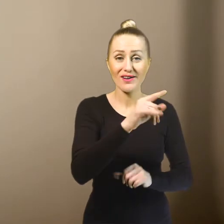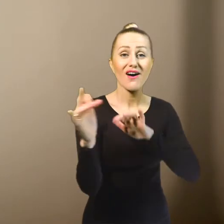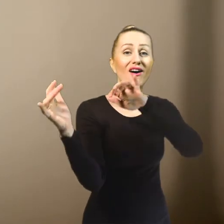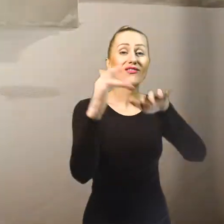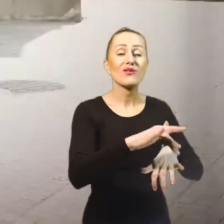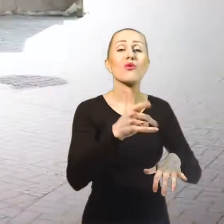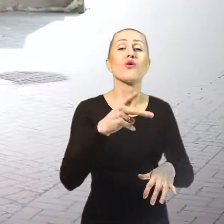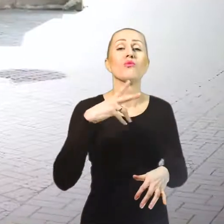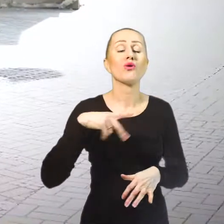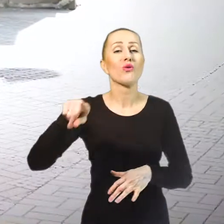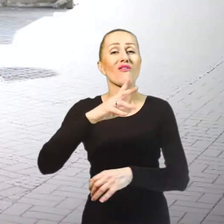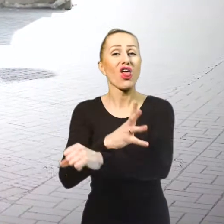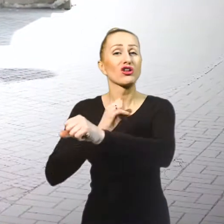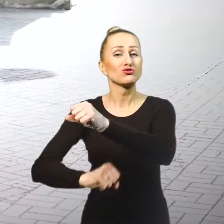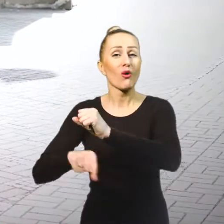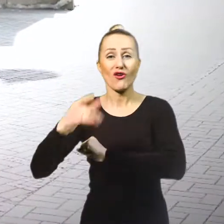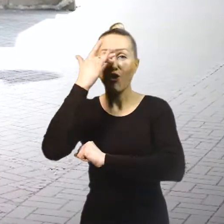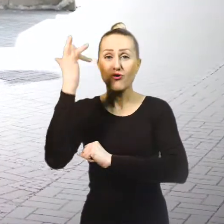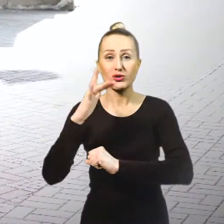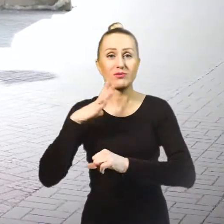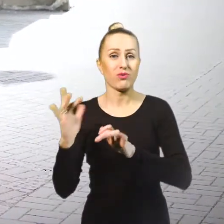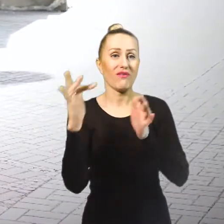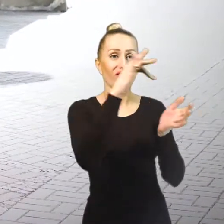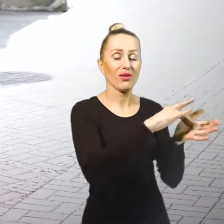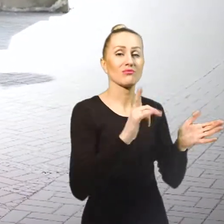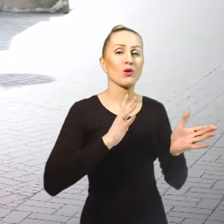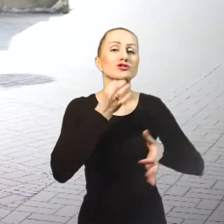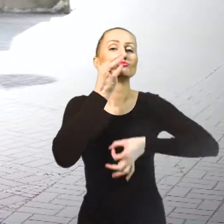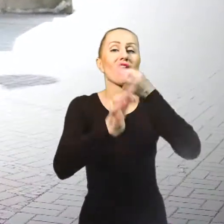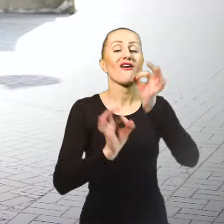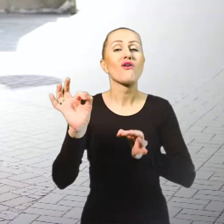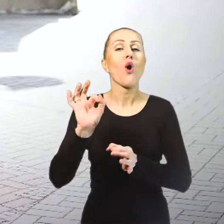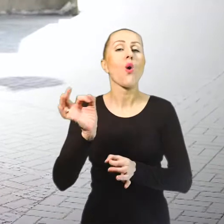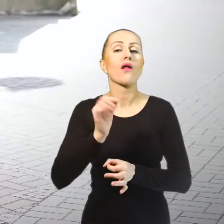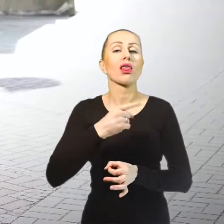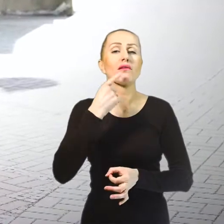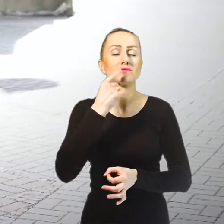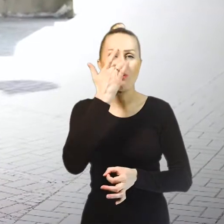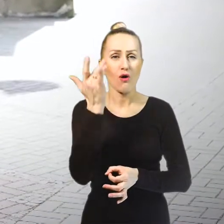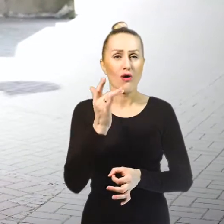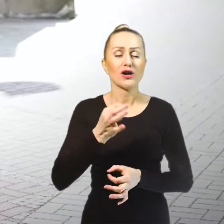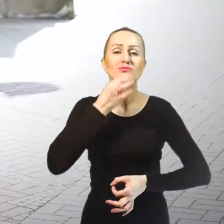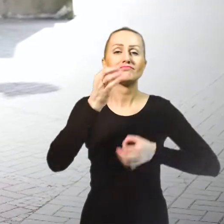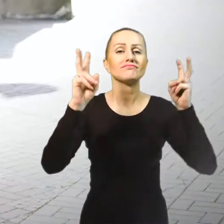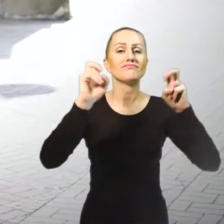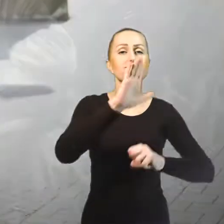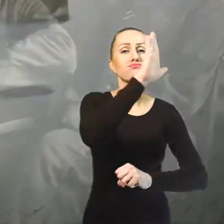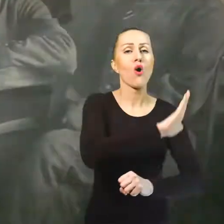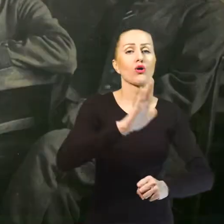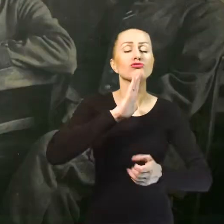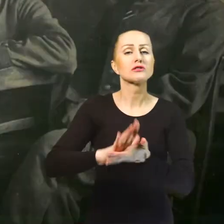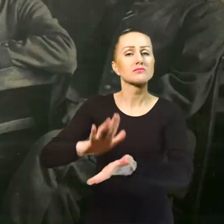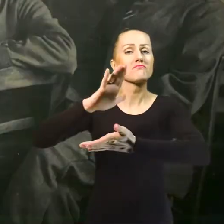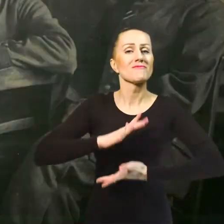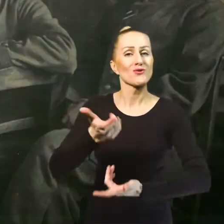przebywający w mieście jeńcy rosyjscy, którzy zaśpiewali w swoim języku pieśń Boże, zmiłuj się nad